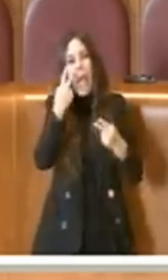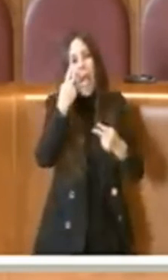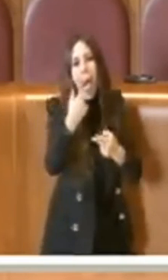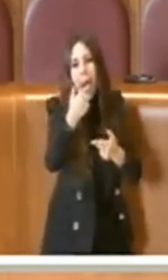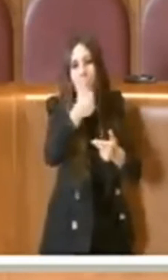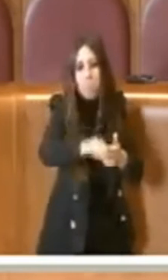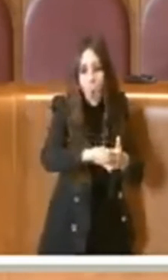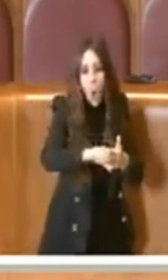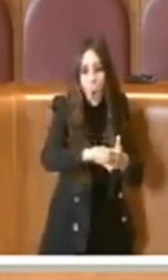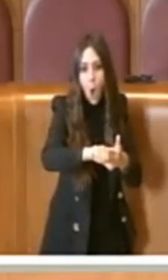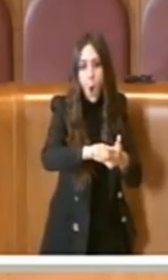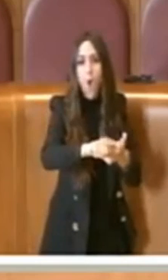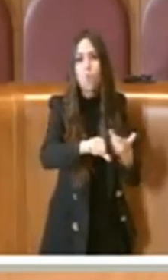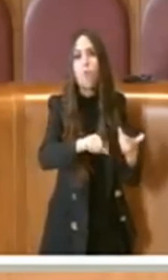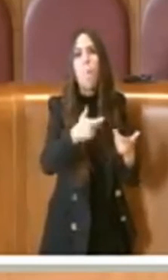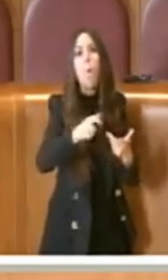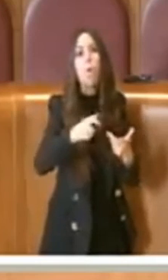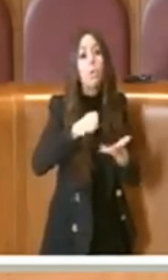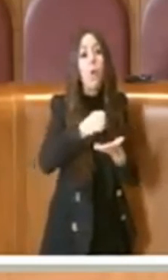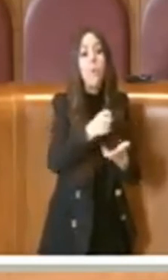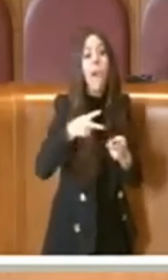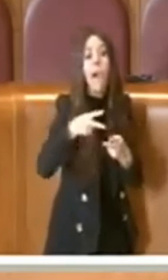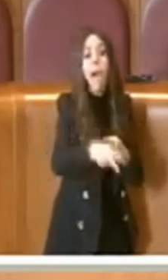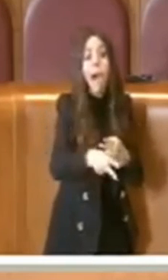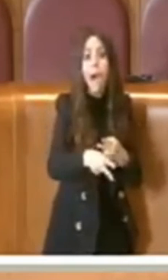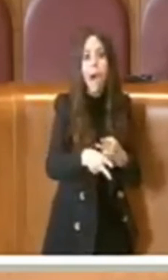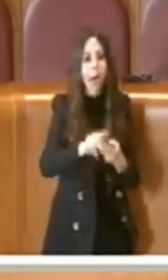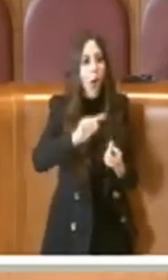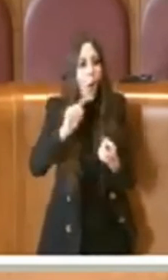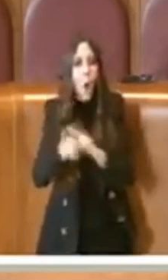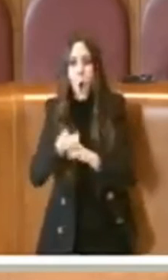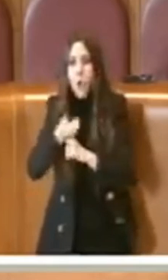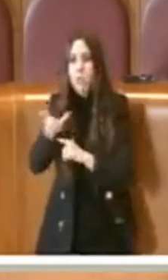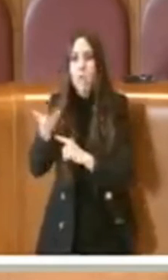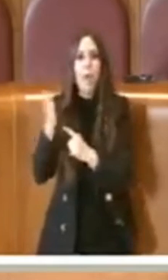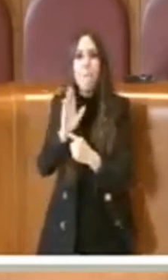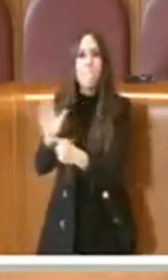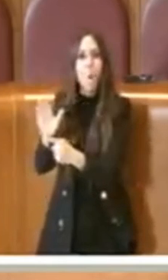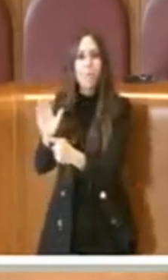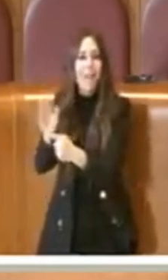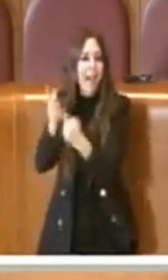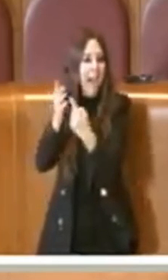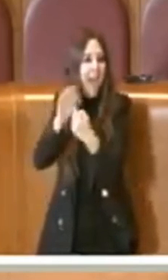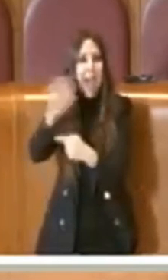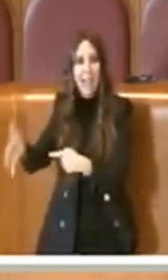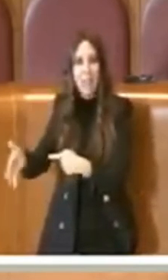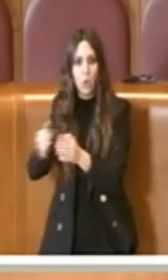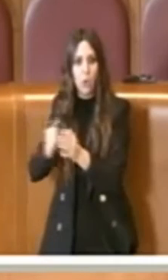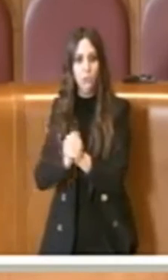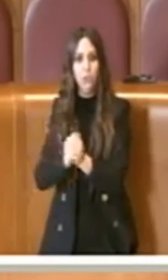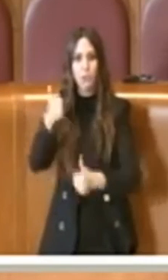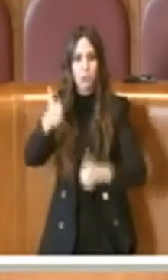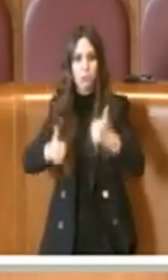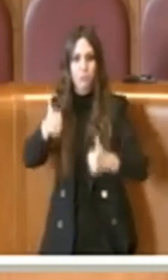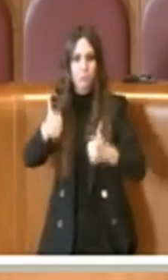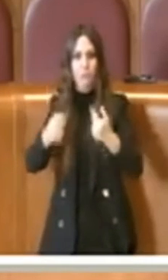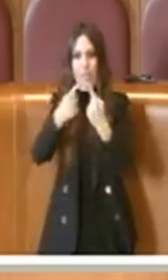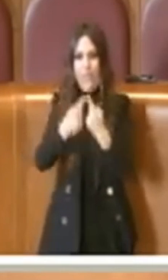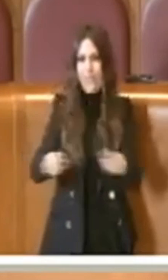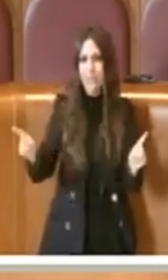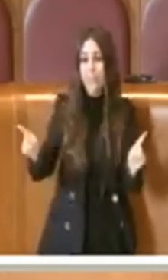tagliato gli investimenti, in realtà, poi, i numeri dicono qualcosa di diverso. E quindi è importante, secondo me,